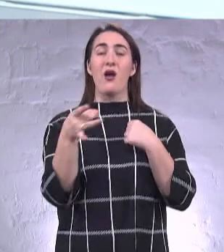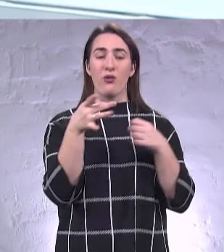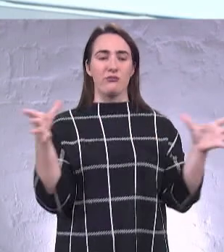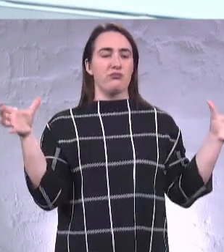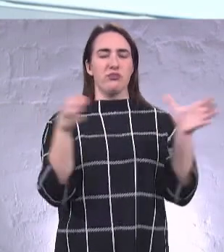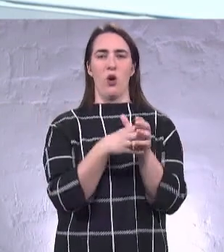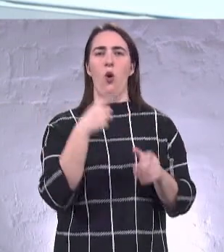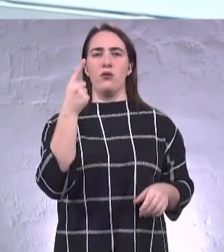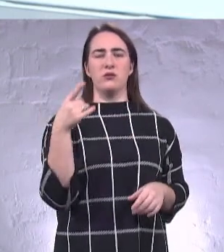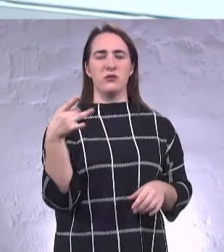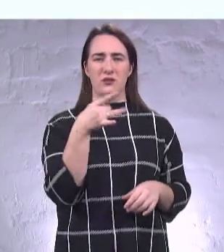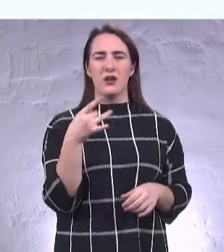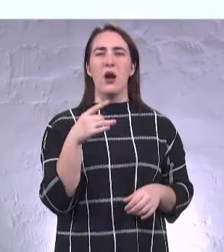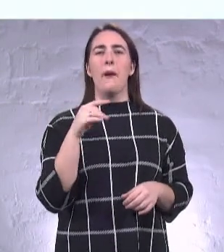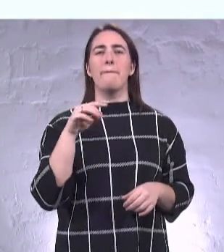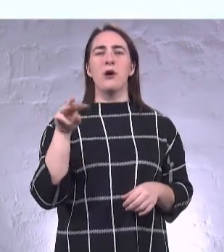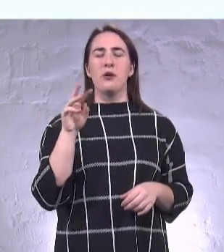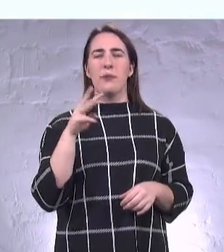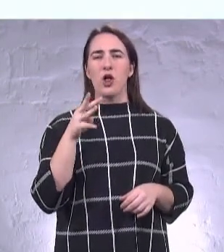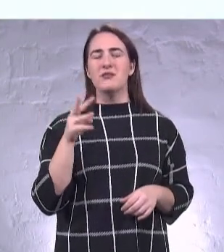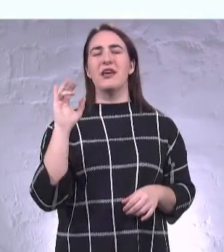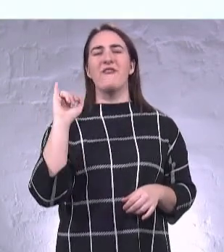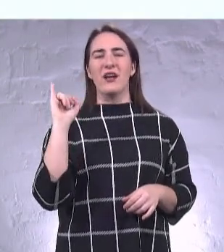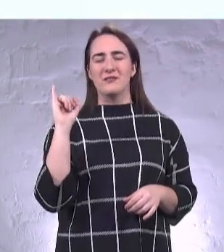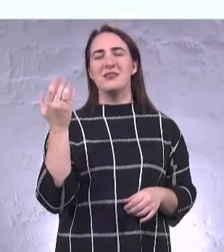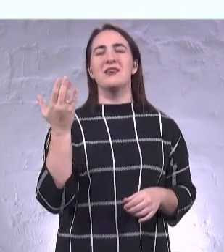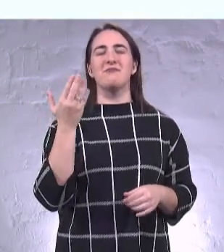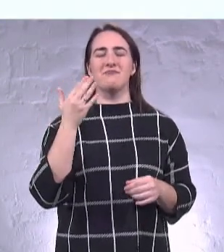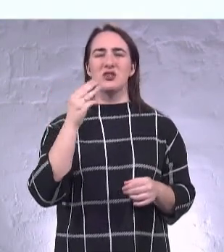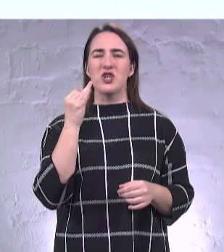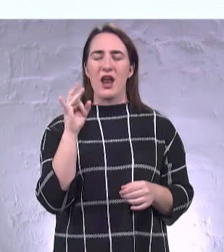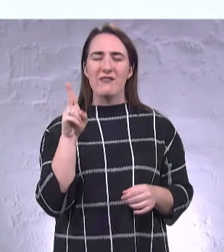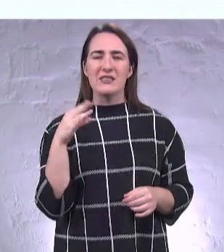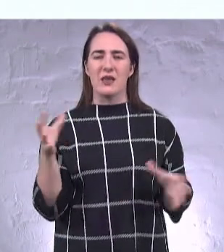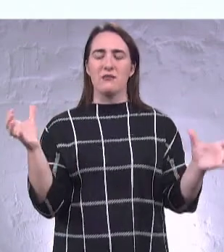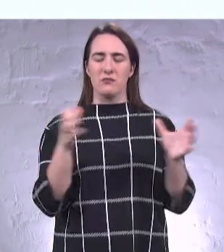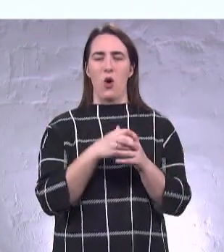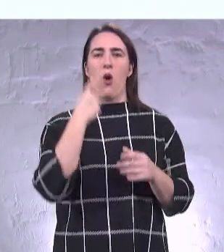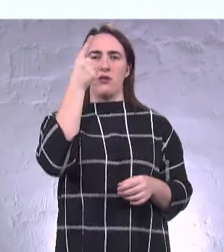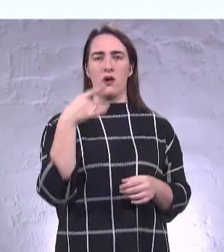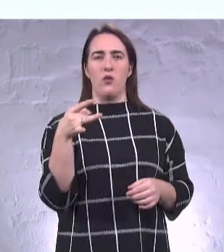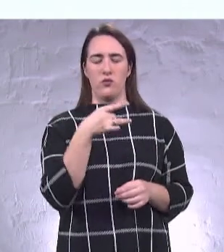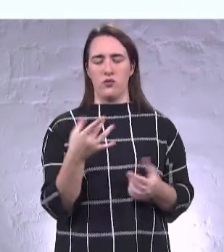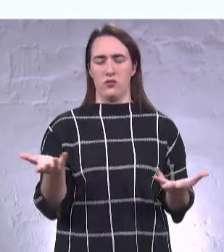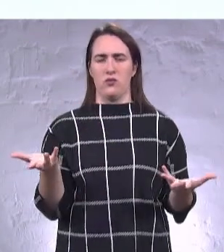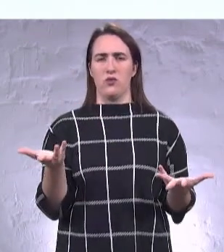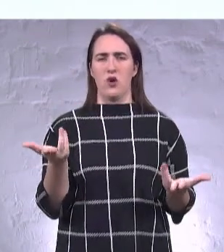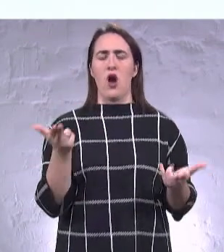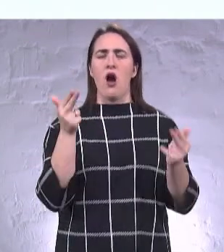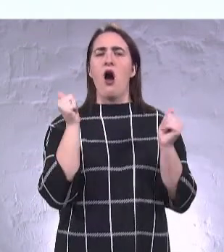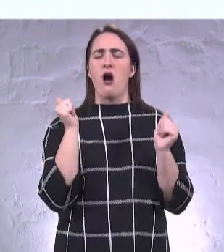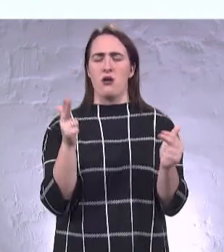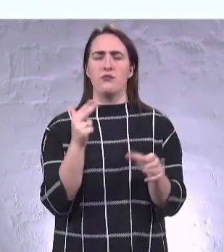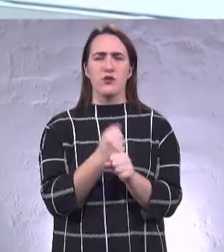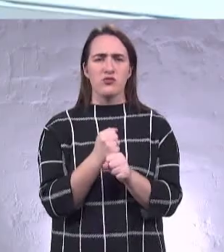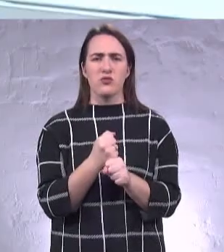Бирозіївський, Ширяївський, Миколаївський і Іванівський. Де промисловість? За рахунок чого вони будуть працювати? об